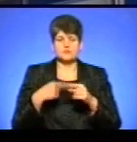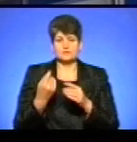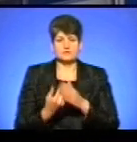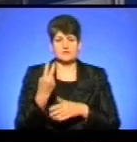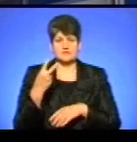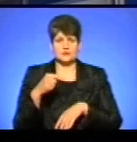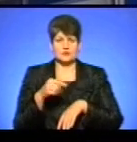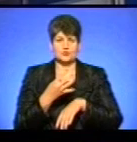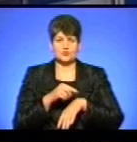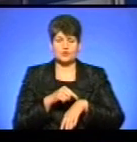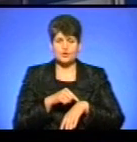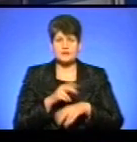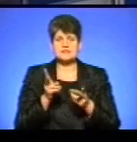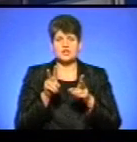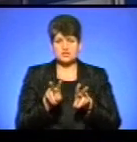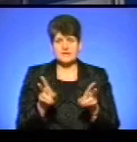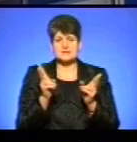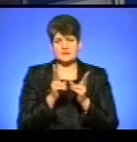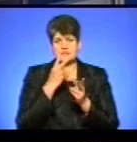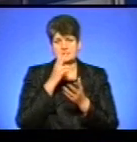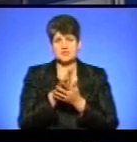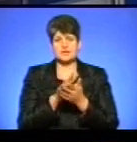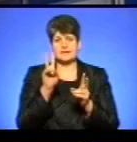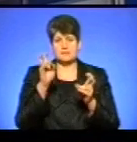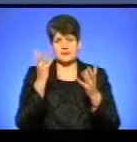.40. І залишайтеся з нами далі в ефірі «Тема дня».